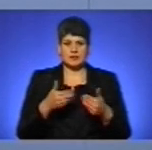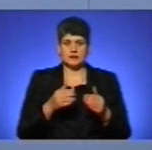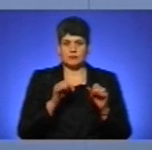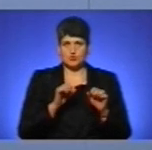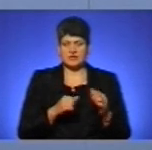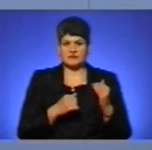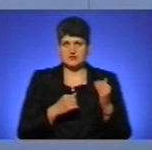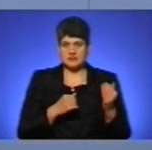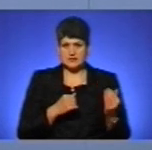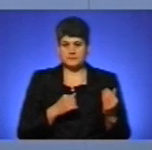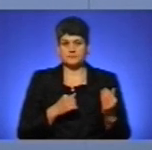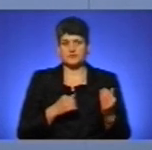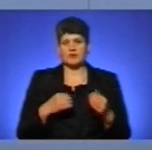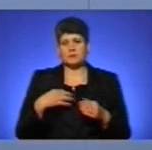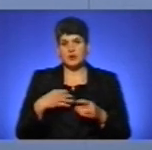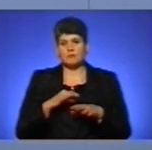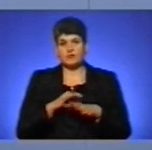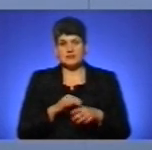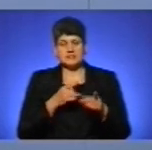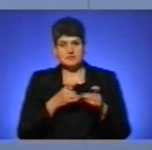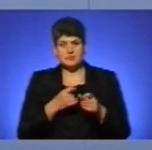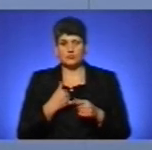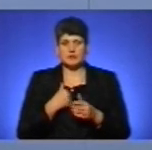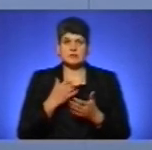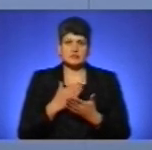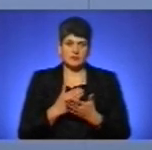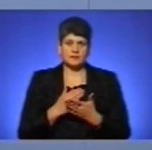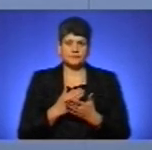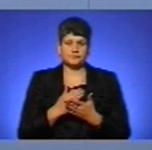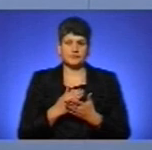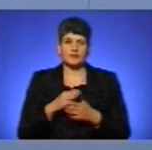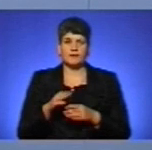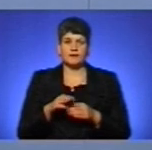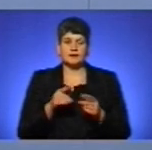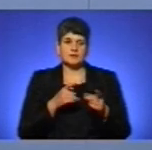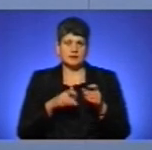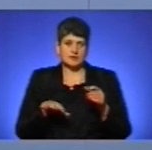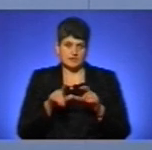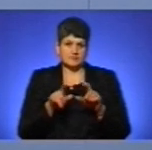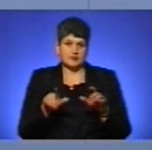на «Білій» провести стрільби, у нас є тир на території частини.